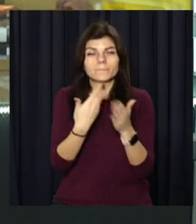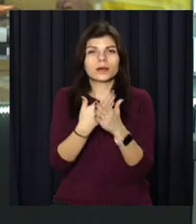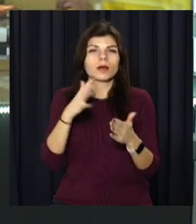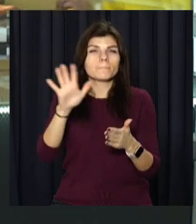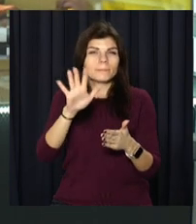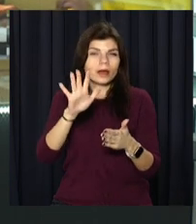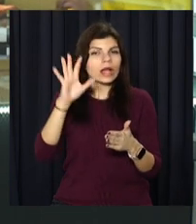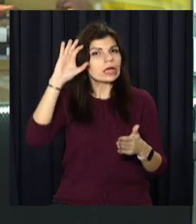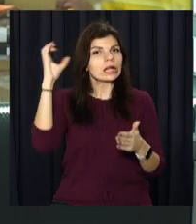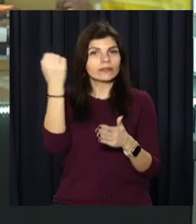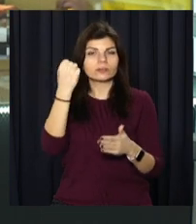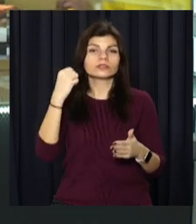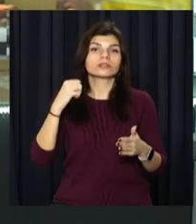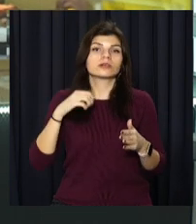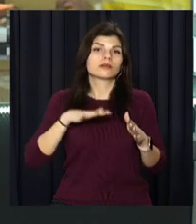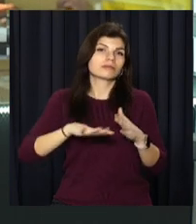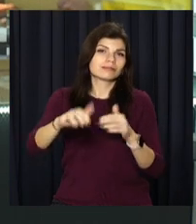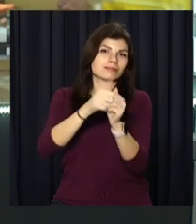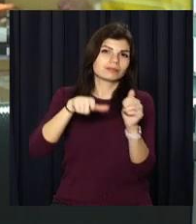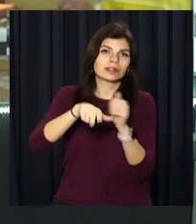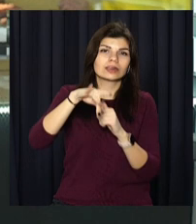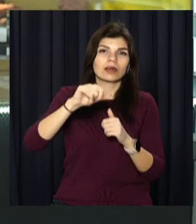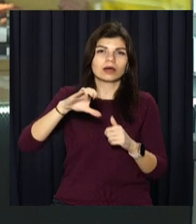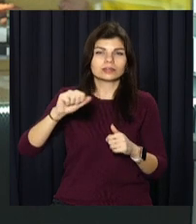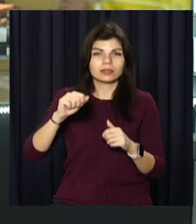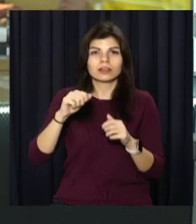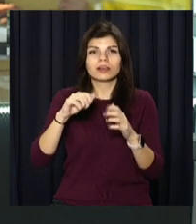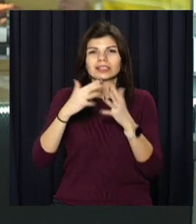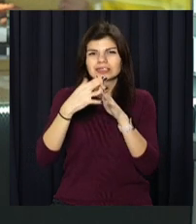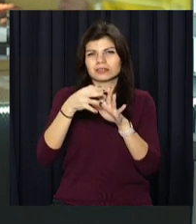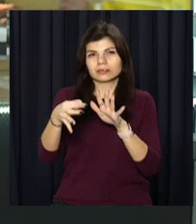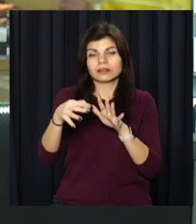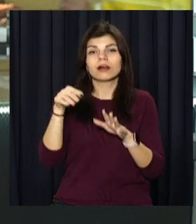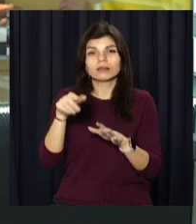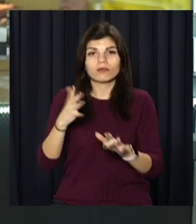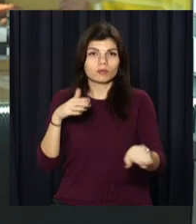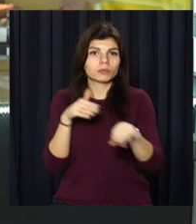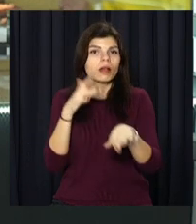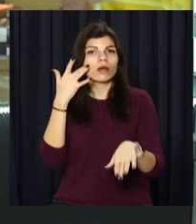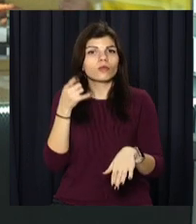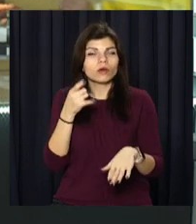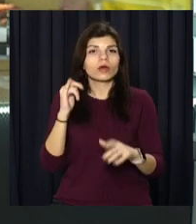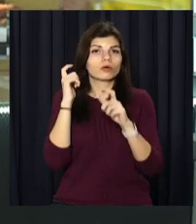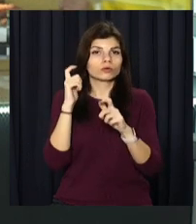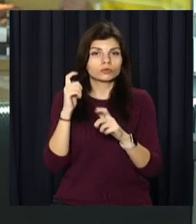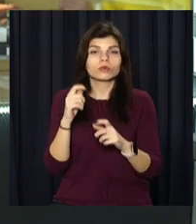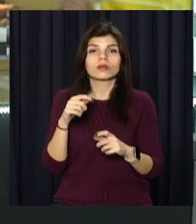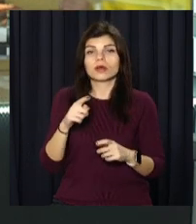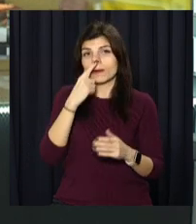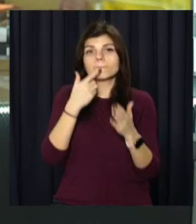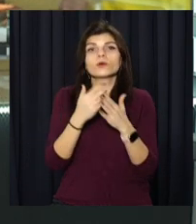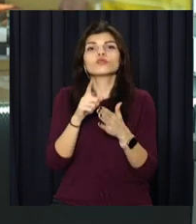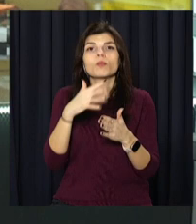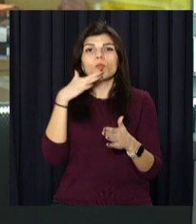'ятій на Криворізькій трасі. Поблизу селища Пашена Балка. Там зіткнулися легковики-вантажівка. Попередньо